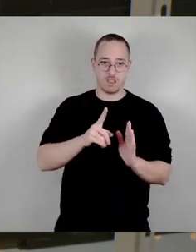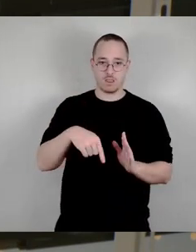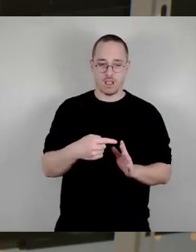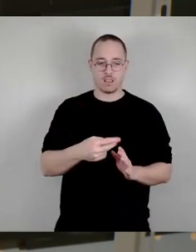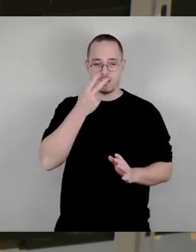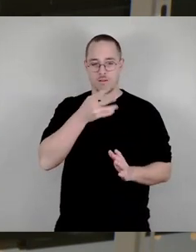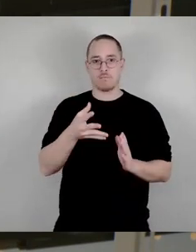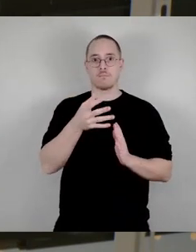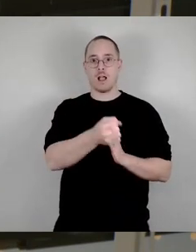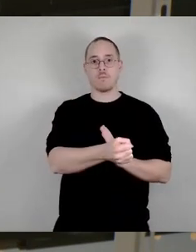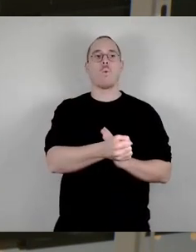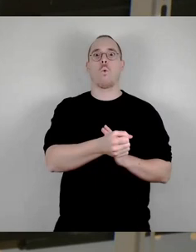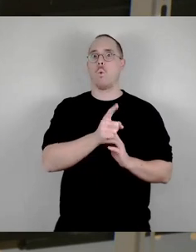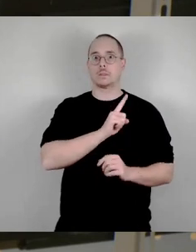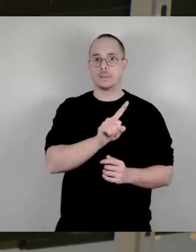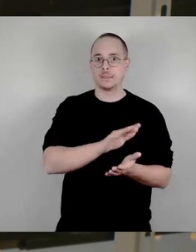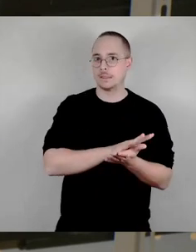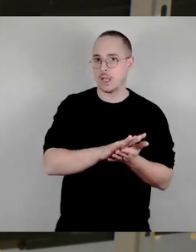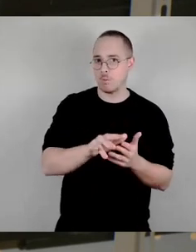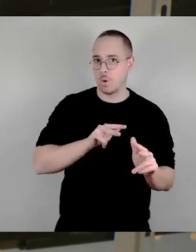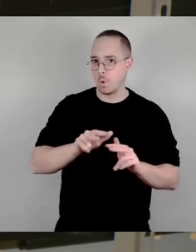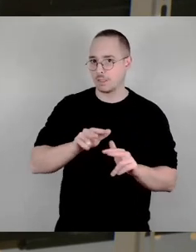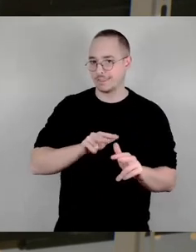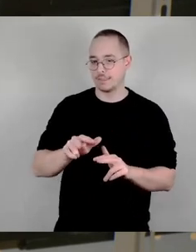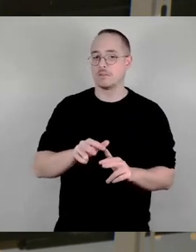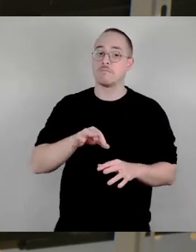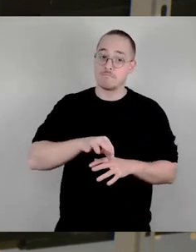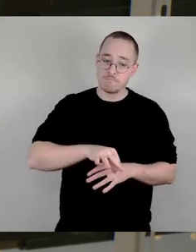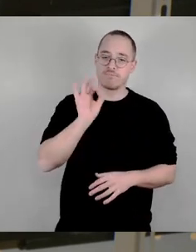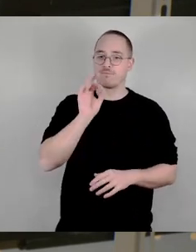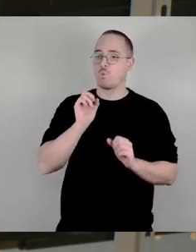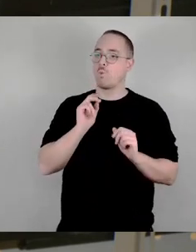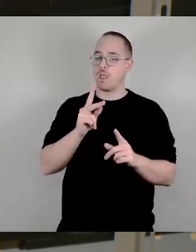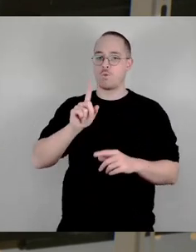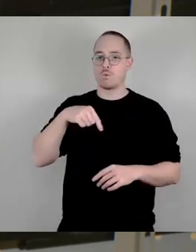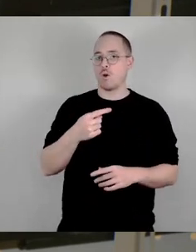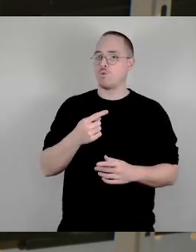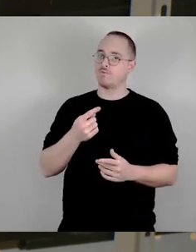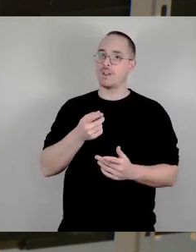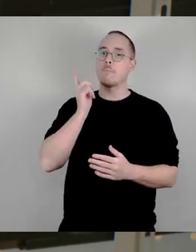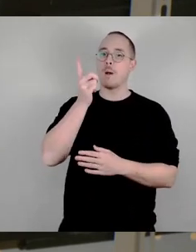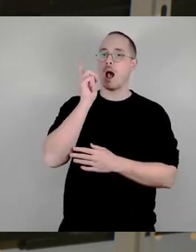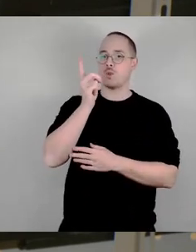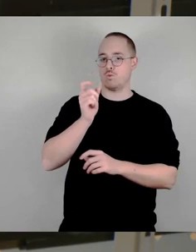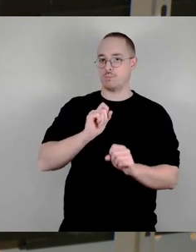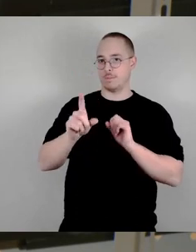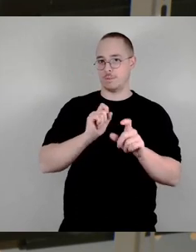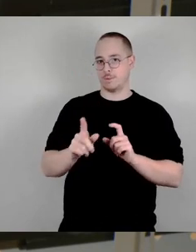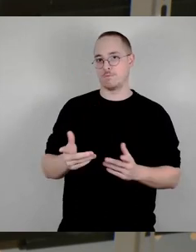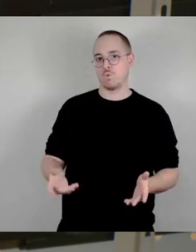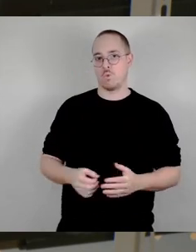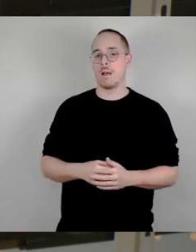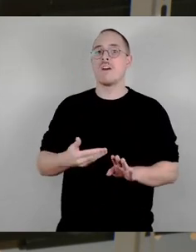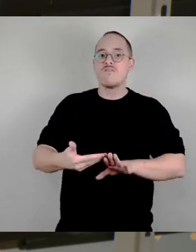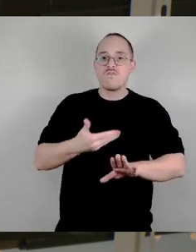die finden wird und die entsprechend anmahnen wird, aber eben Vorverurteilungen oder gar